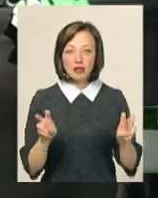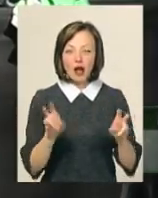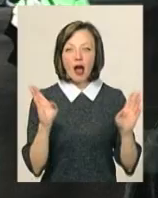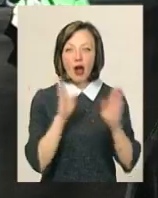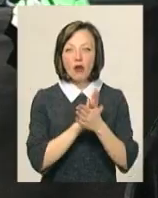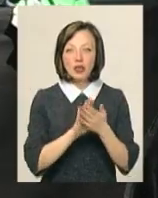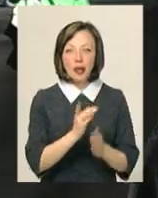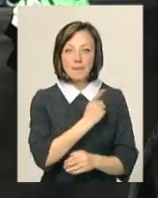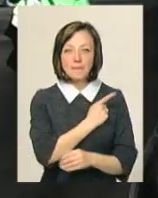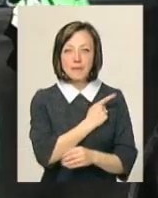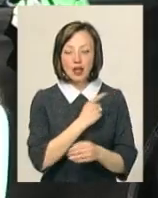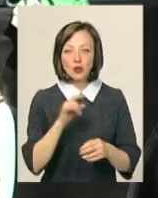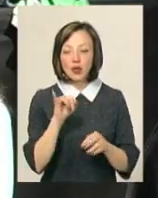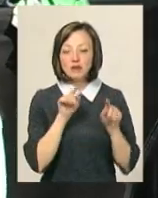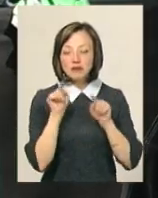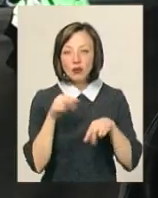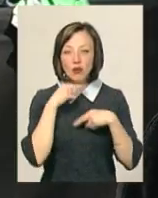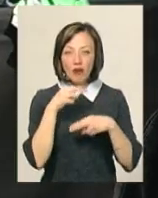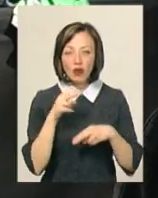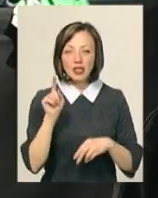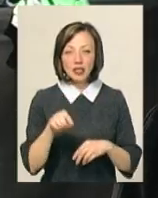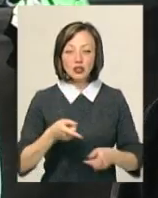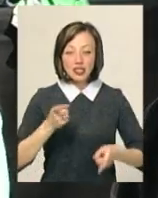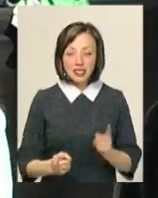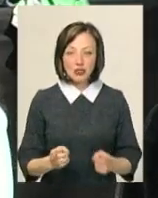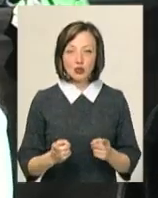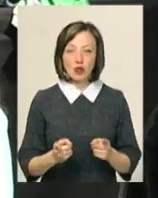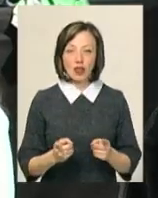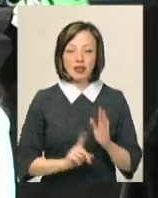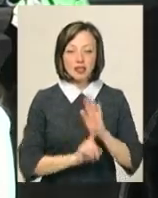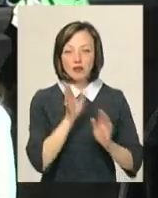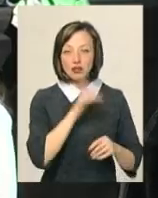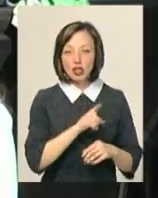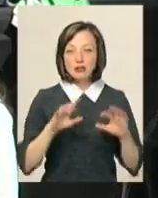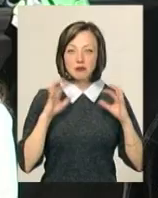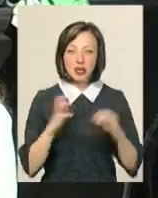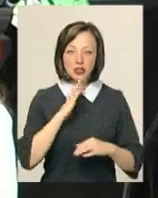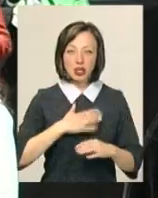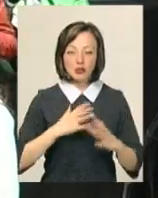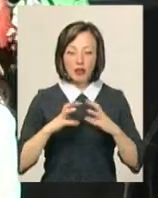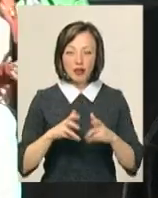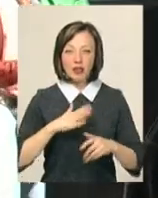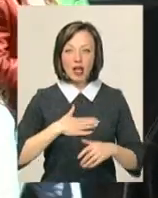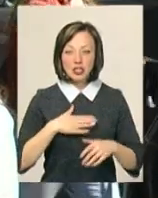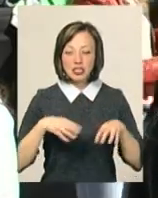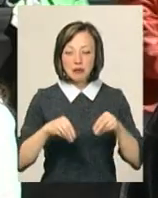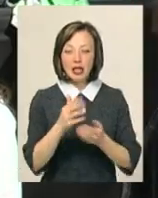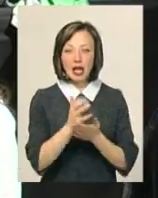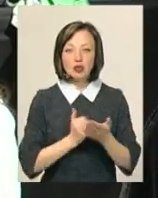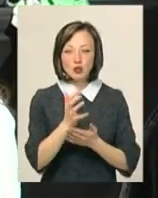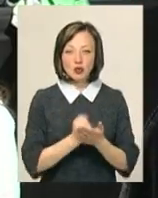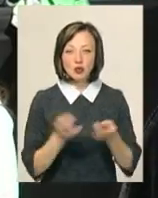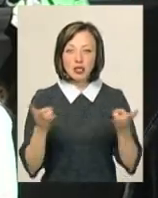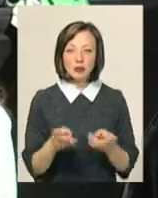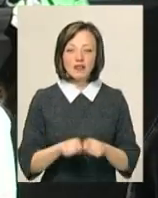«Екологічний патруль» і хотіли звернути увагу саме на те, що дійсно настав час збереження нашої планети, наших земних ресурсів, що